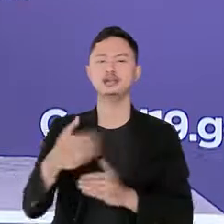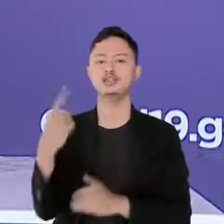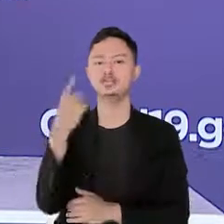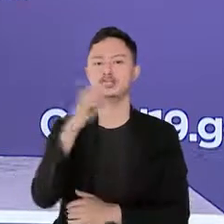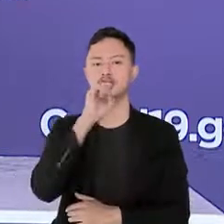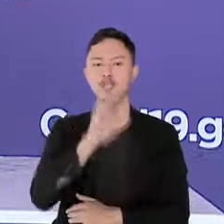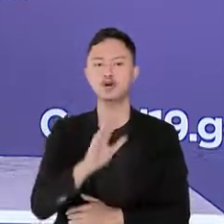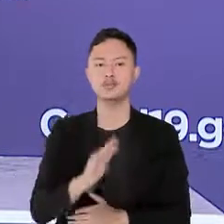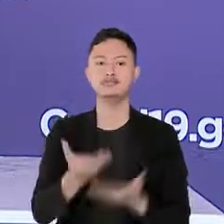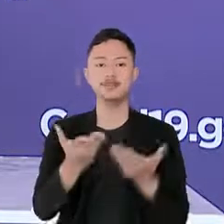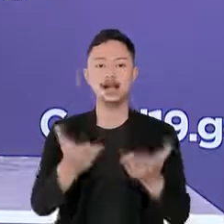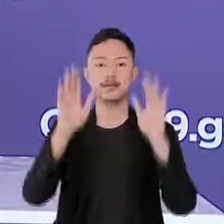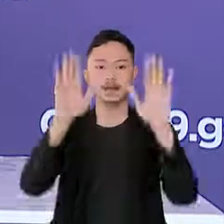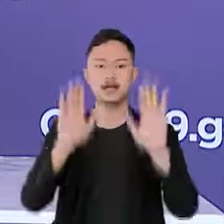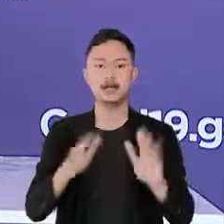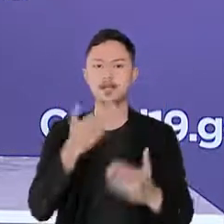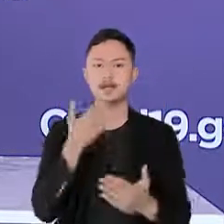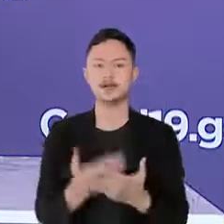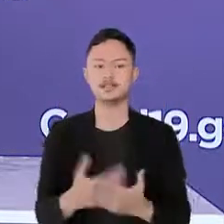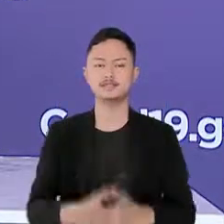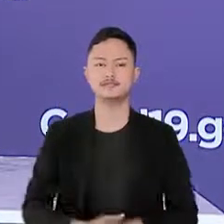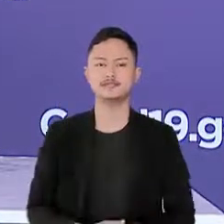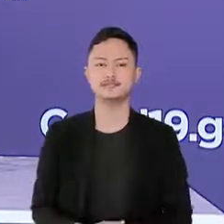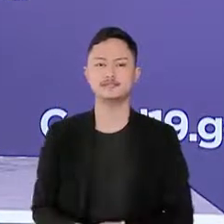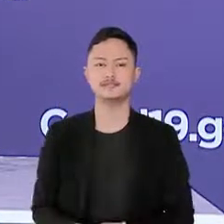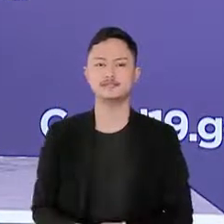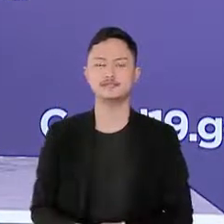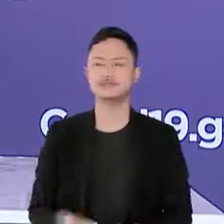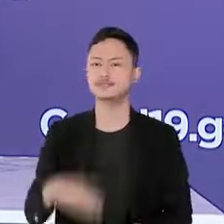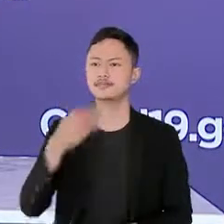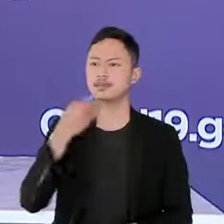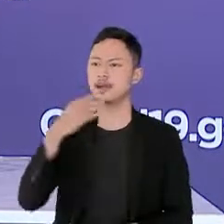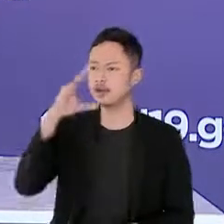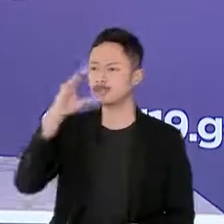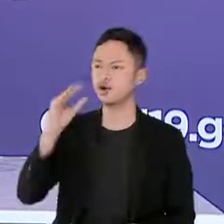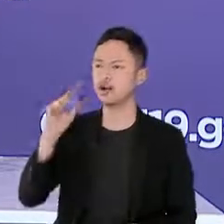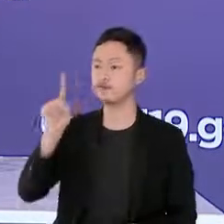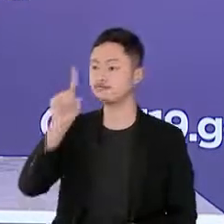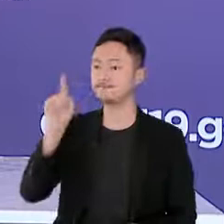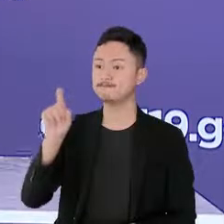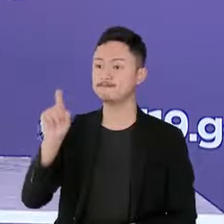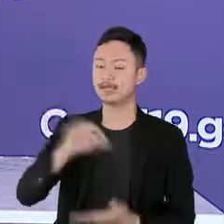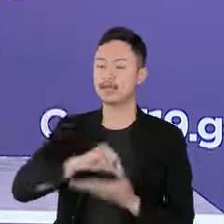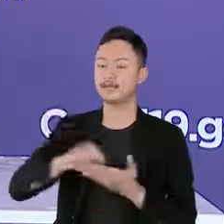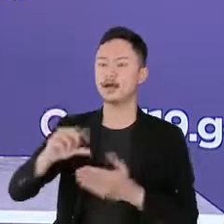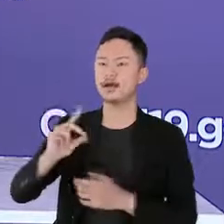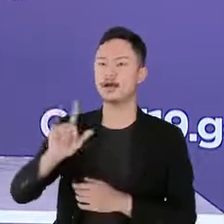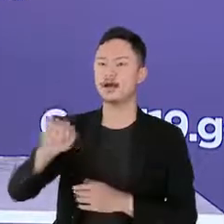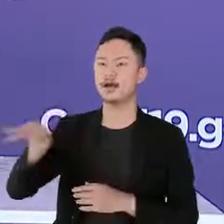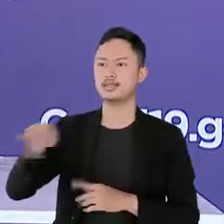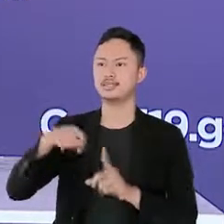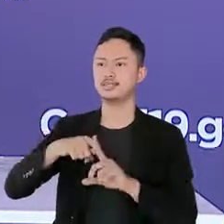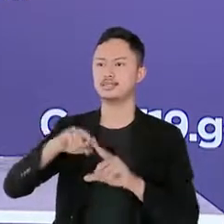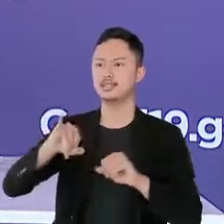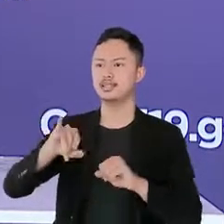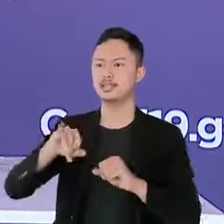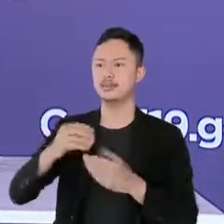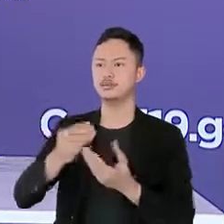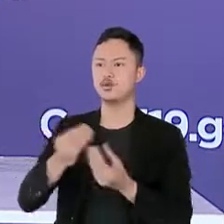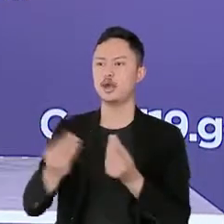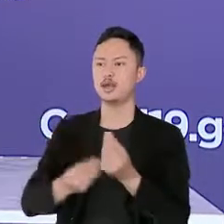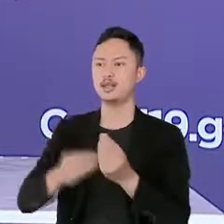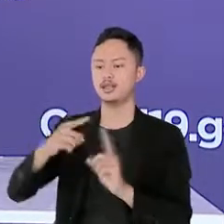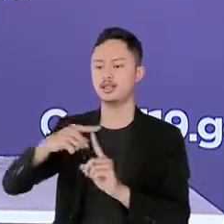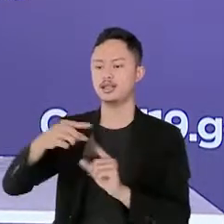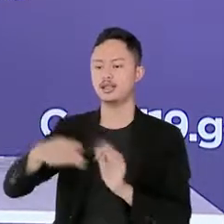sesi tanya jawab media terima kasih terdapat satu pertanyaan dari Frisky Tempo ada imbauan